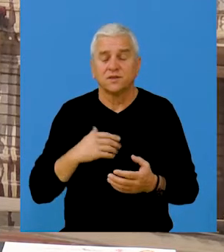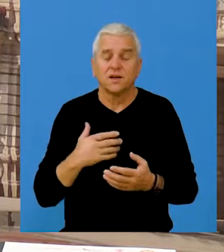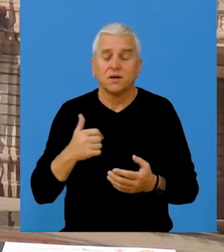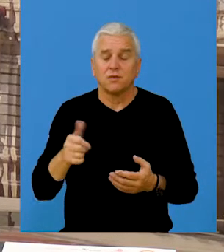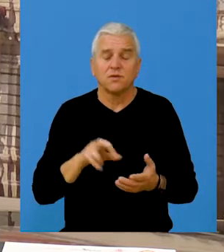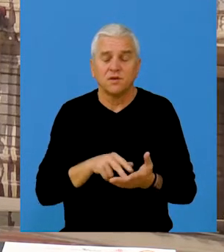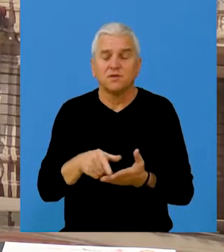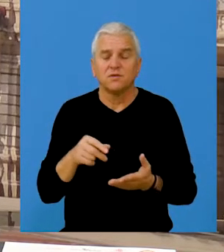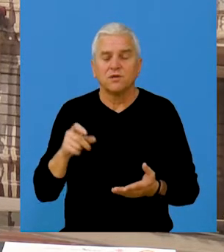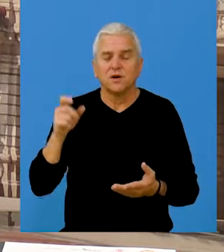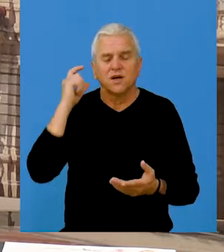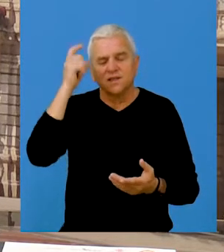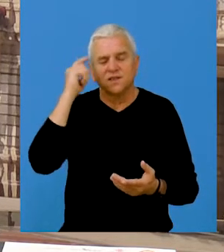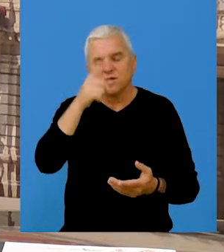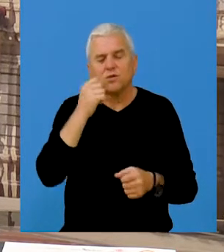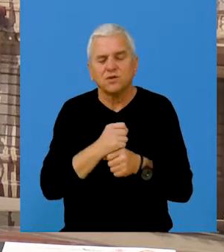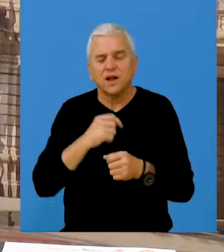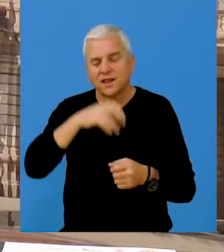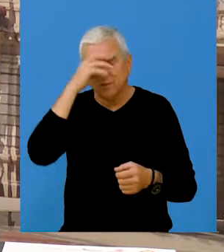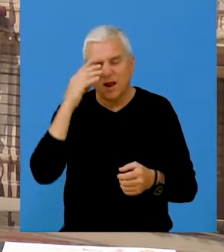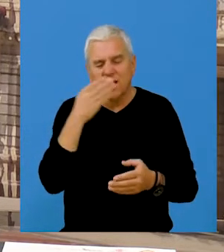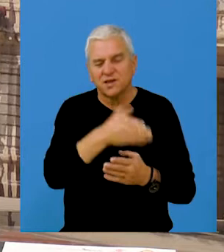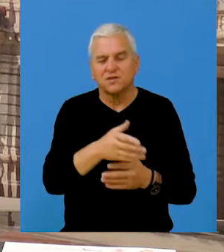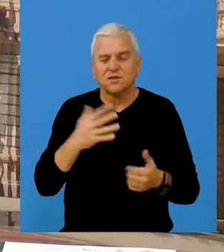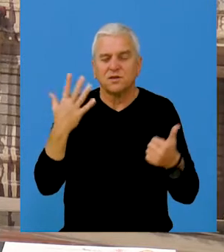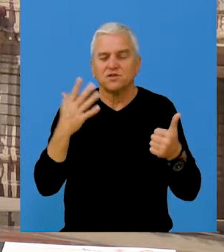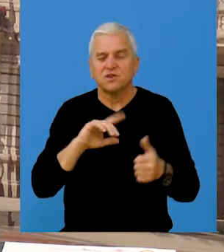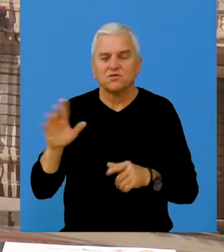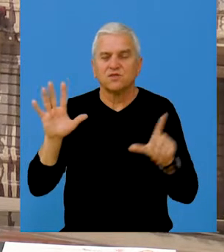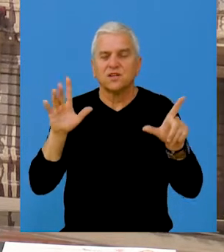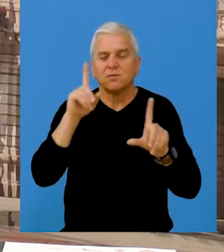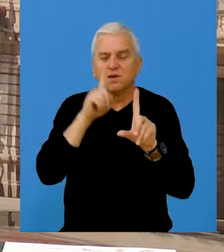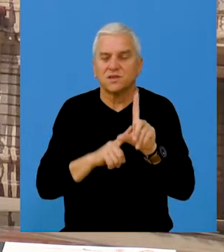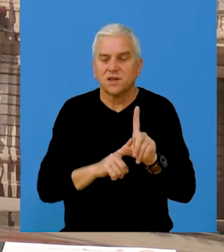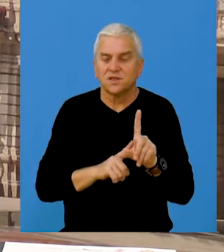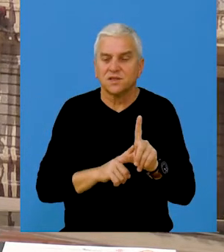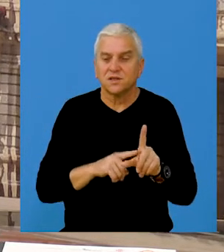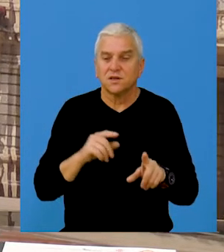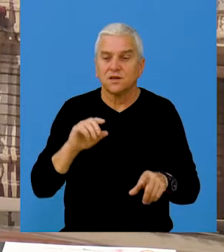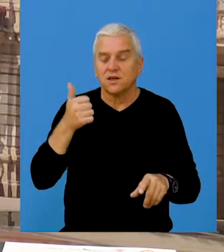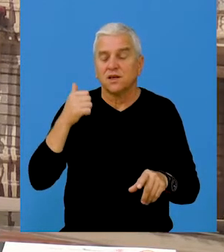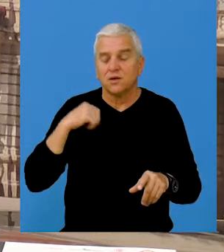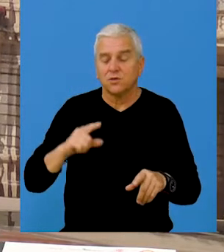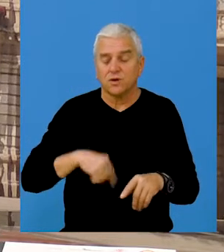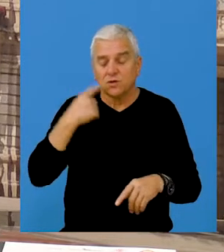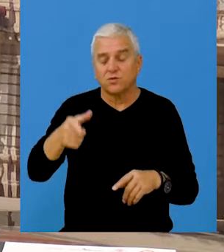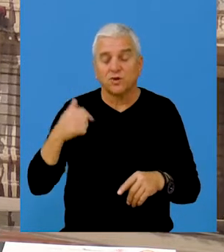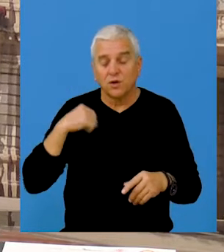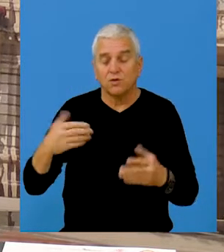Posle sam išao u Crnogoru da radim sezonu, od nekih šest do sebe meseci.